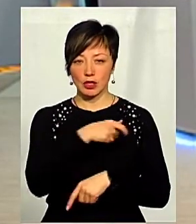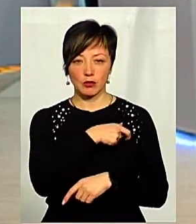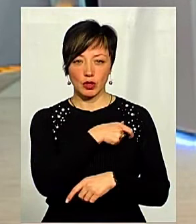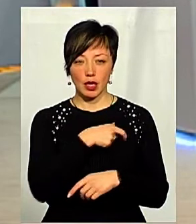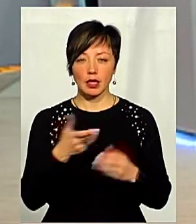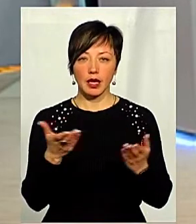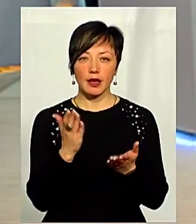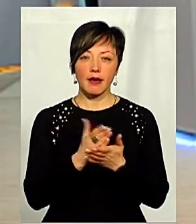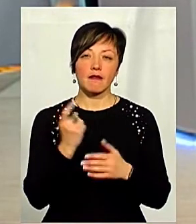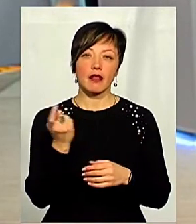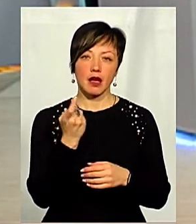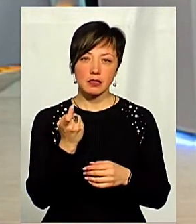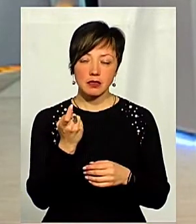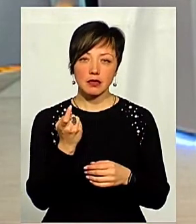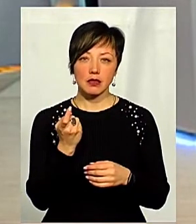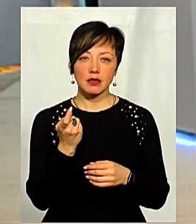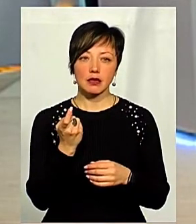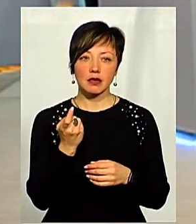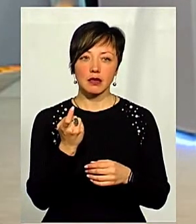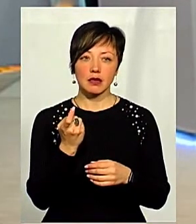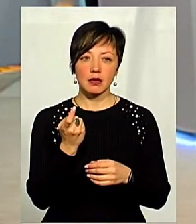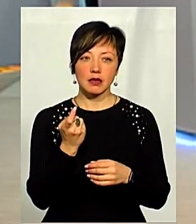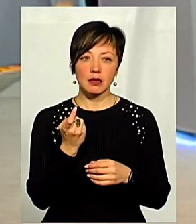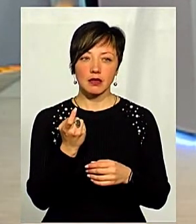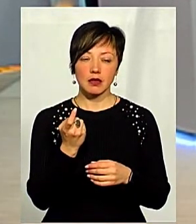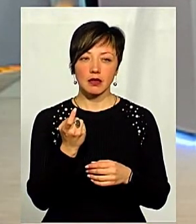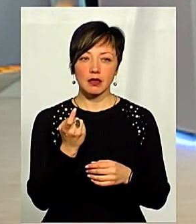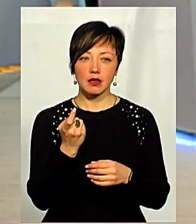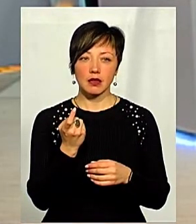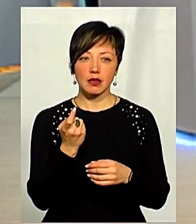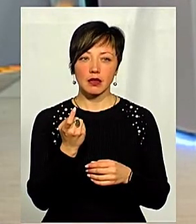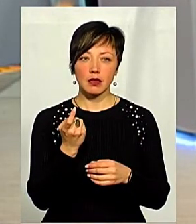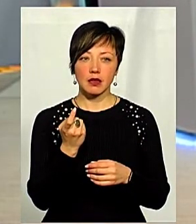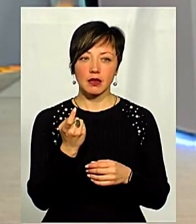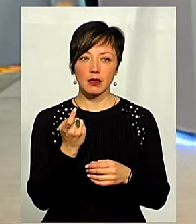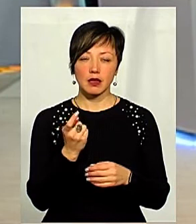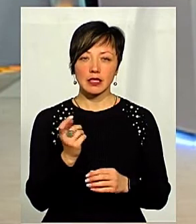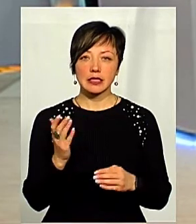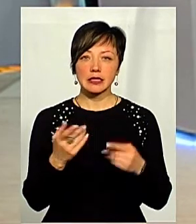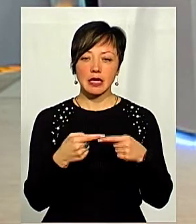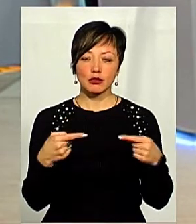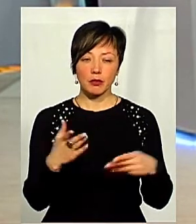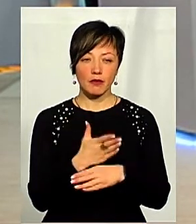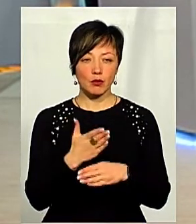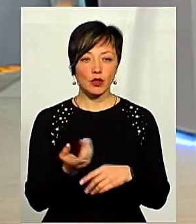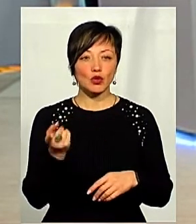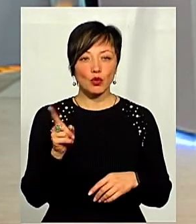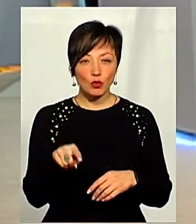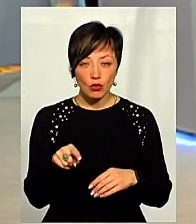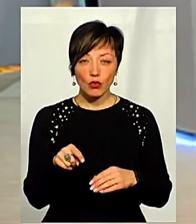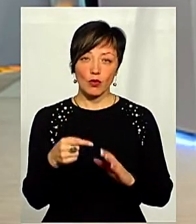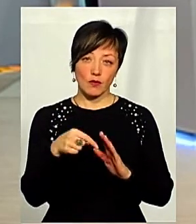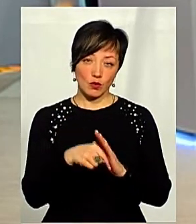не депутат, який є власником, як було колись прийнято говорити за марксистською ідеологією, засобів виробництва. Тому в цьому